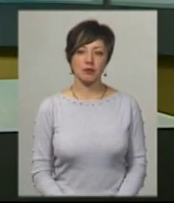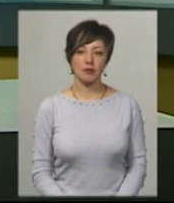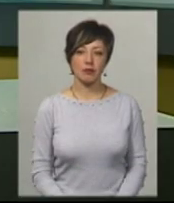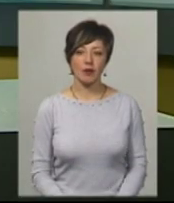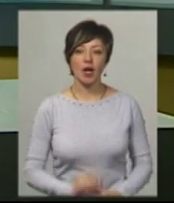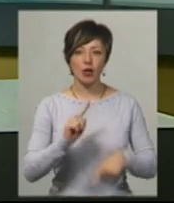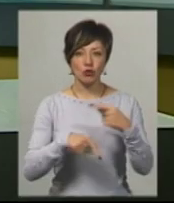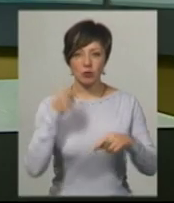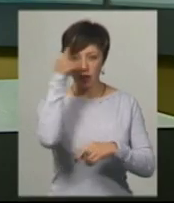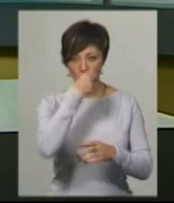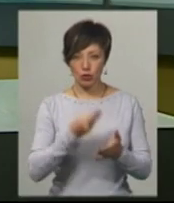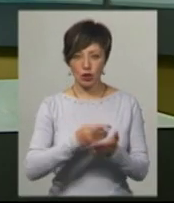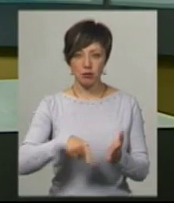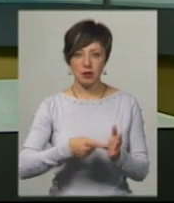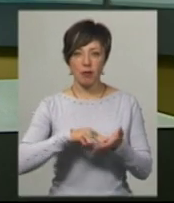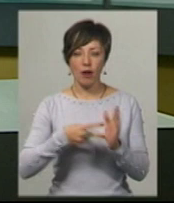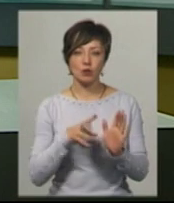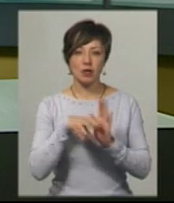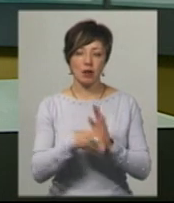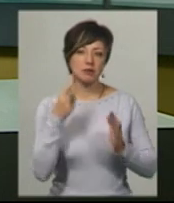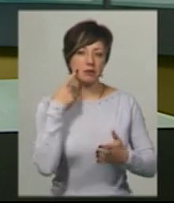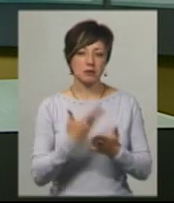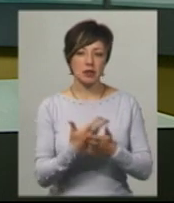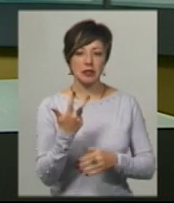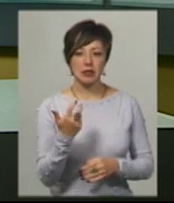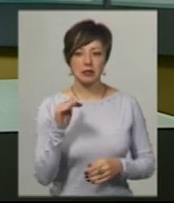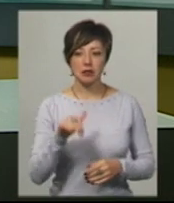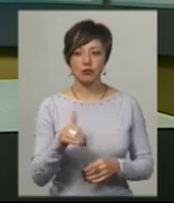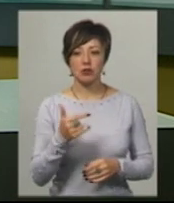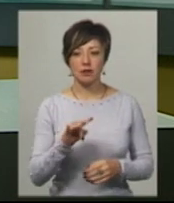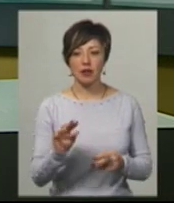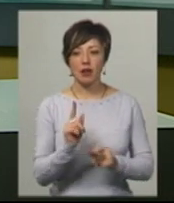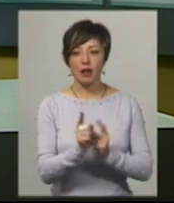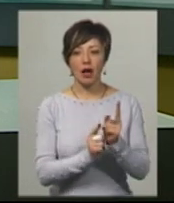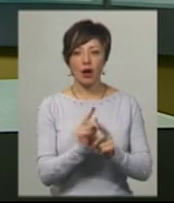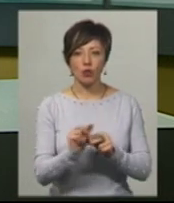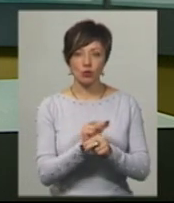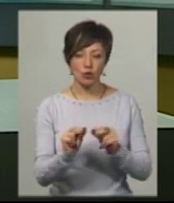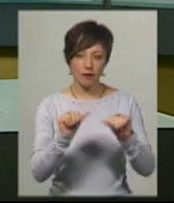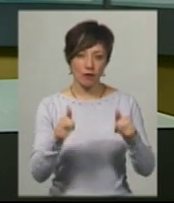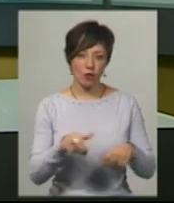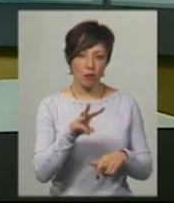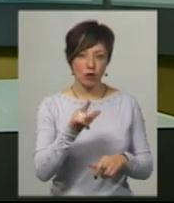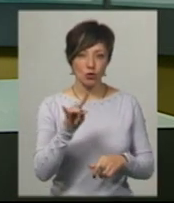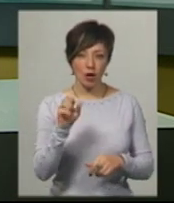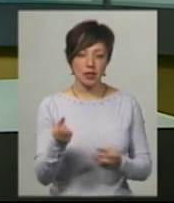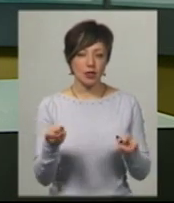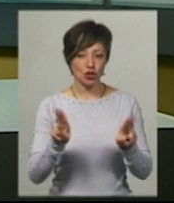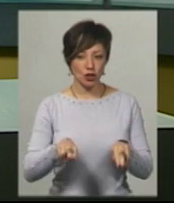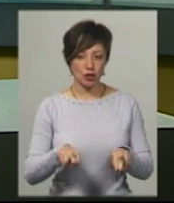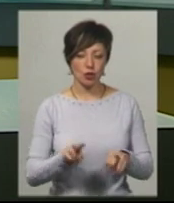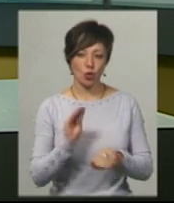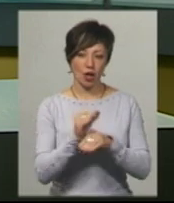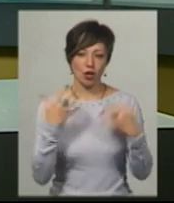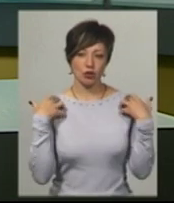наступний рік у бюджет міста планують закласти орієнтовно 300 тисяч гривень на реконструкцію тих фігур Мазура, що залишились, додає